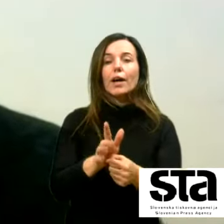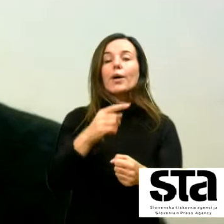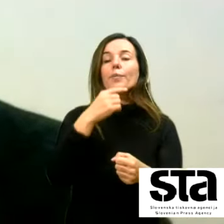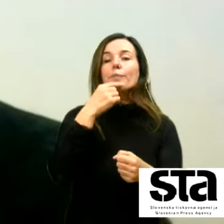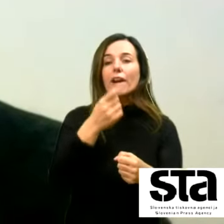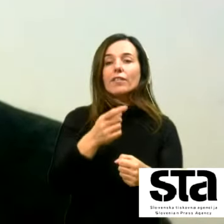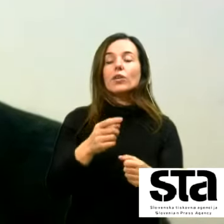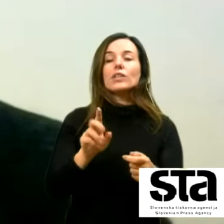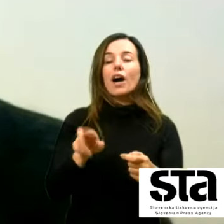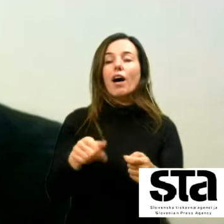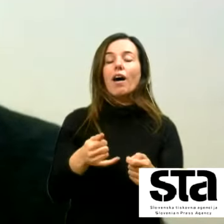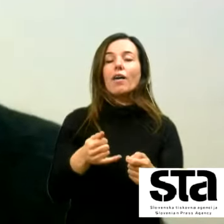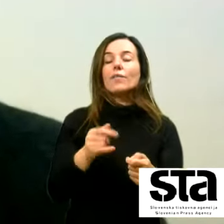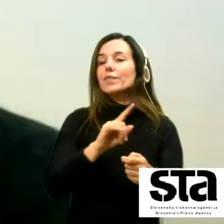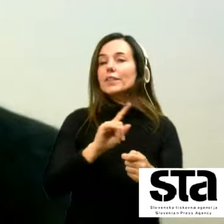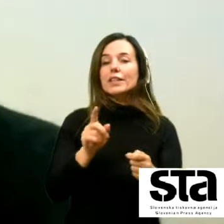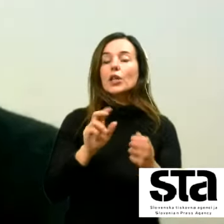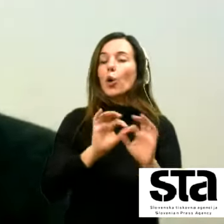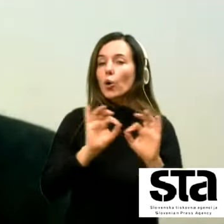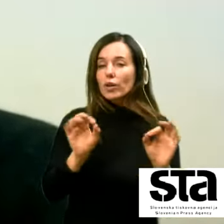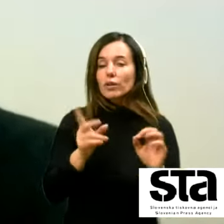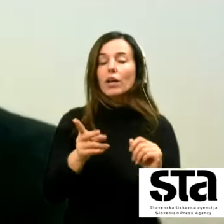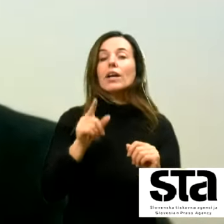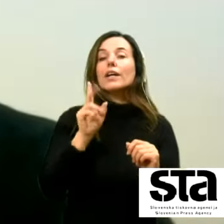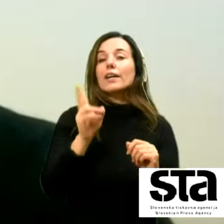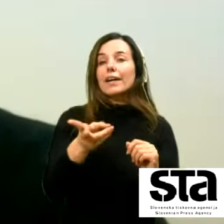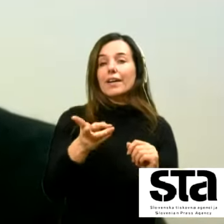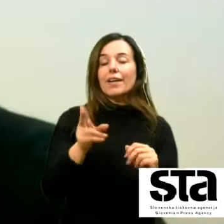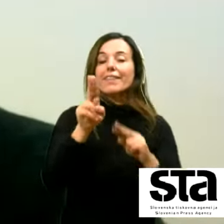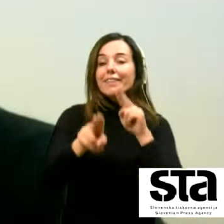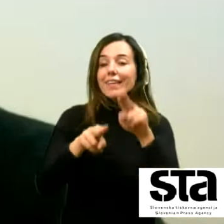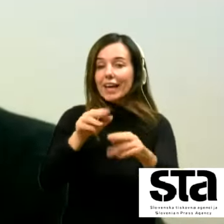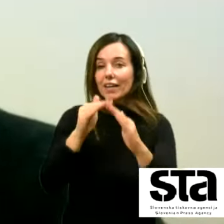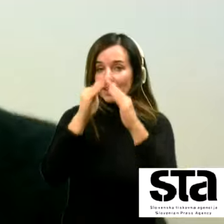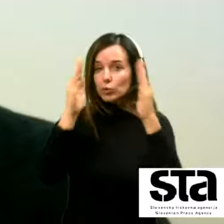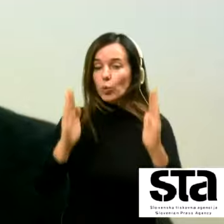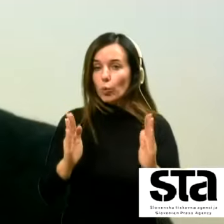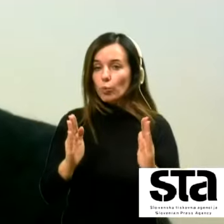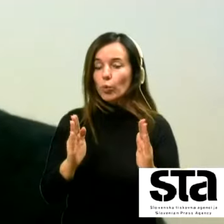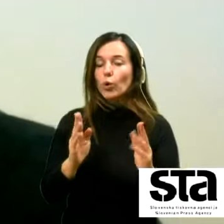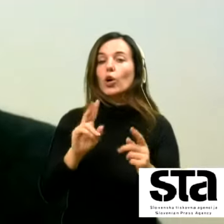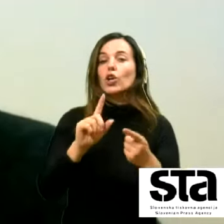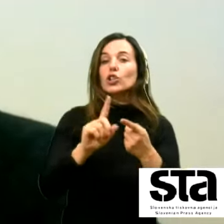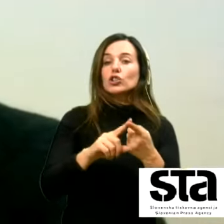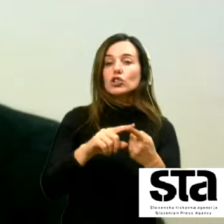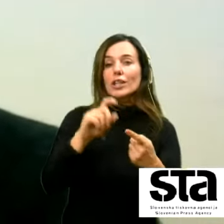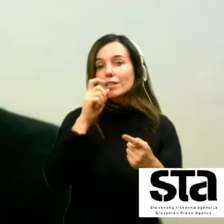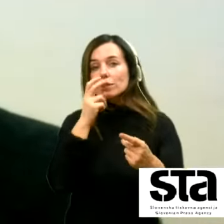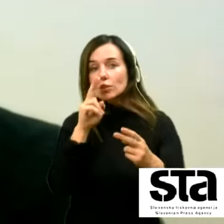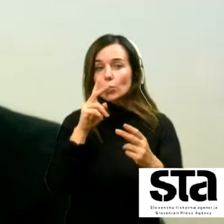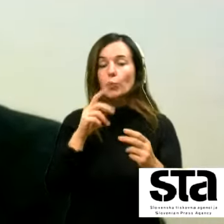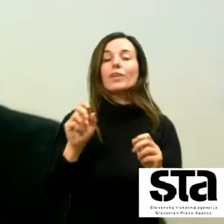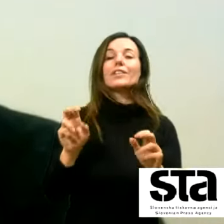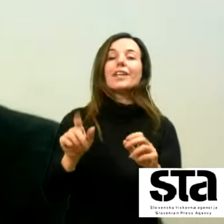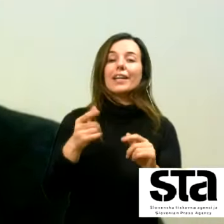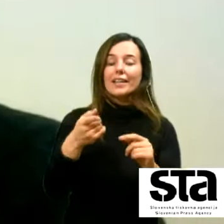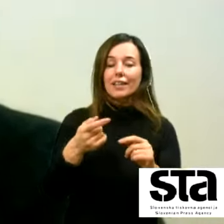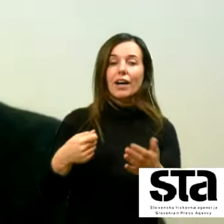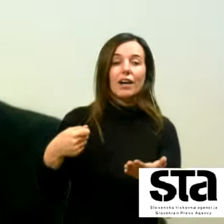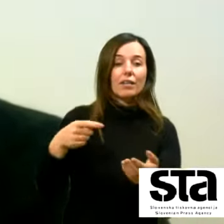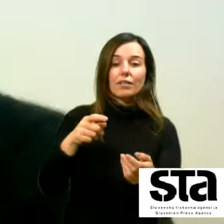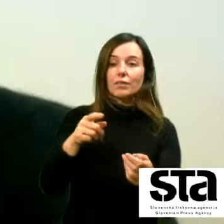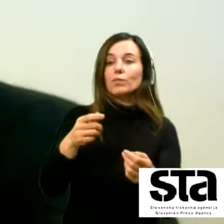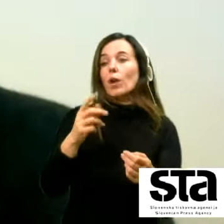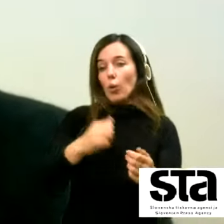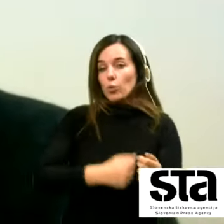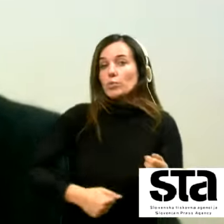krivično naprimer patronaža njega na domu tudi če je sum da je nekdo okužen dodatka ta delavec ne